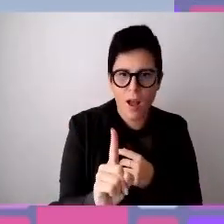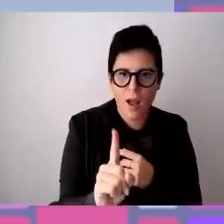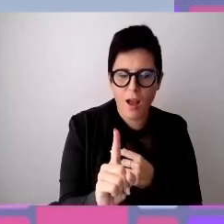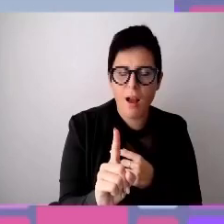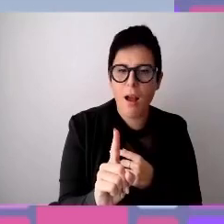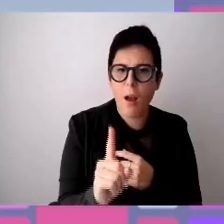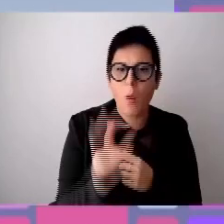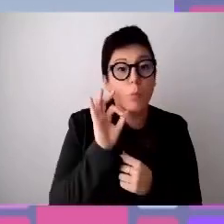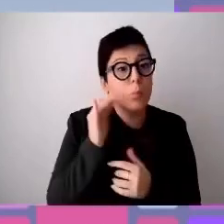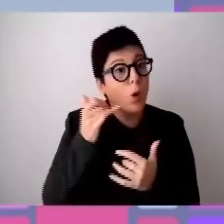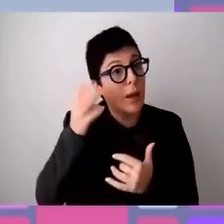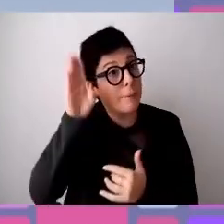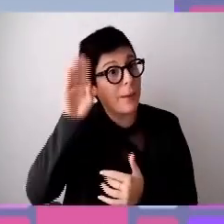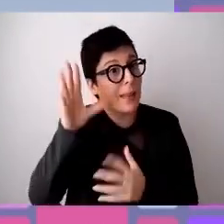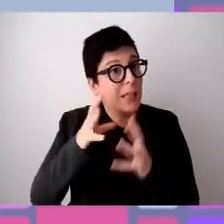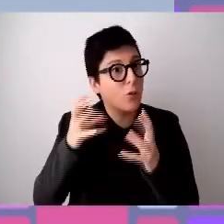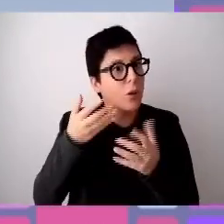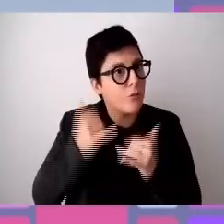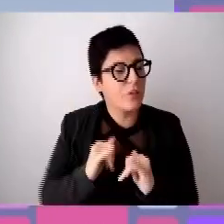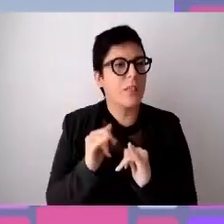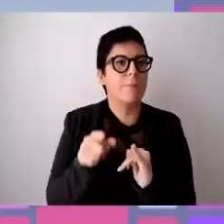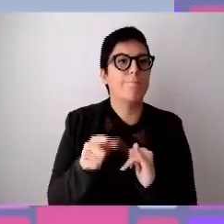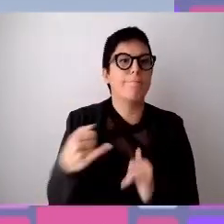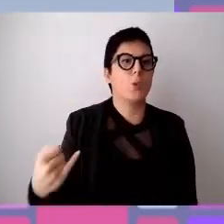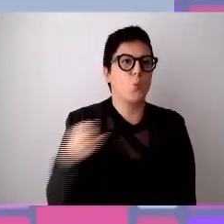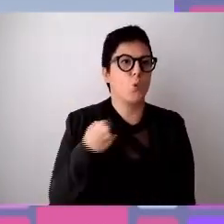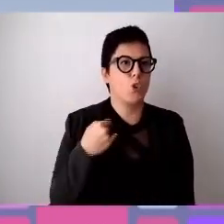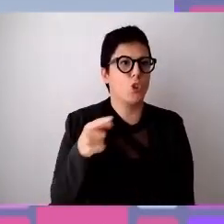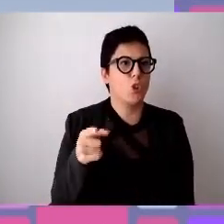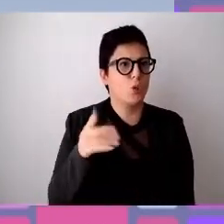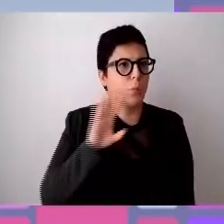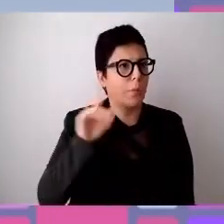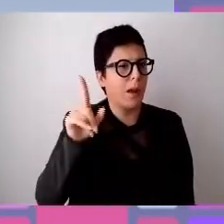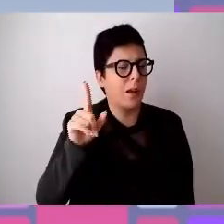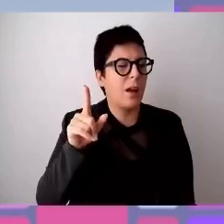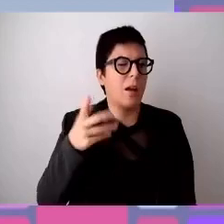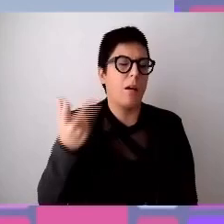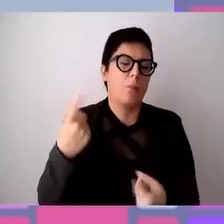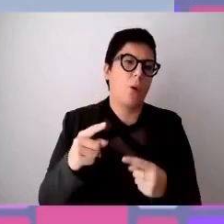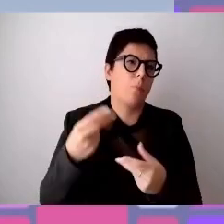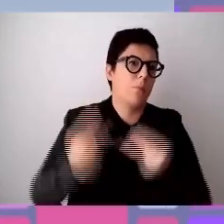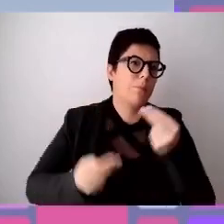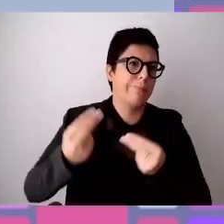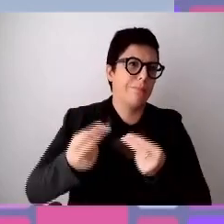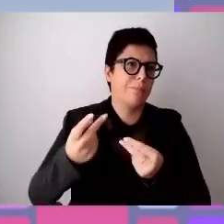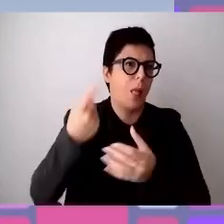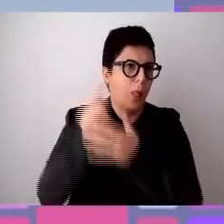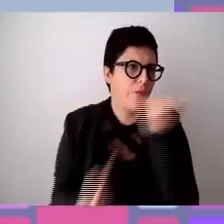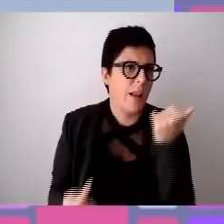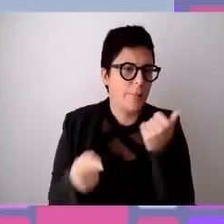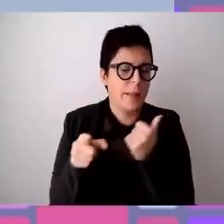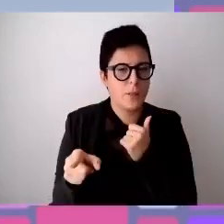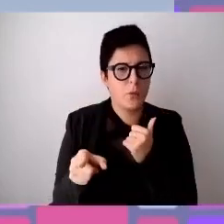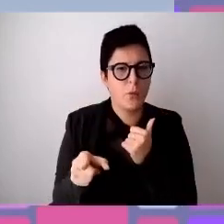imprenditore suicida per motivi di banca rotta di problemi finanziari con la sua azienda